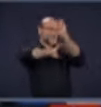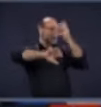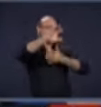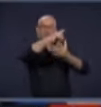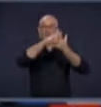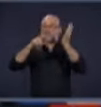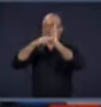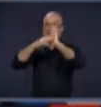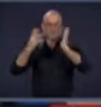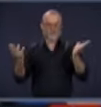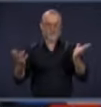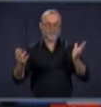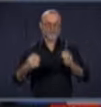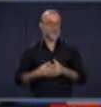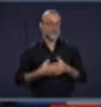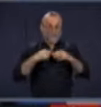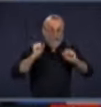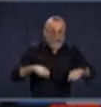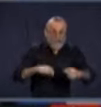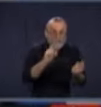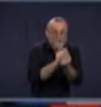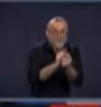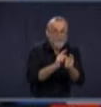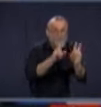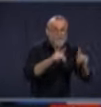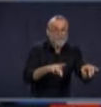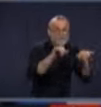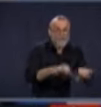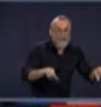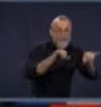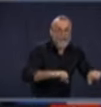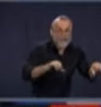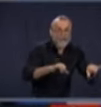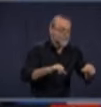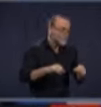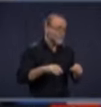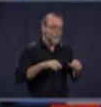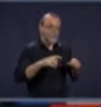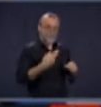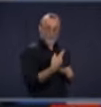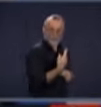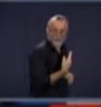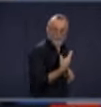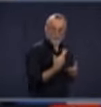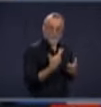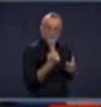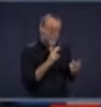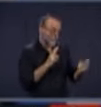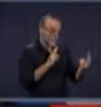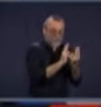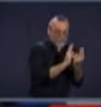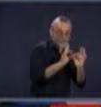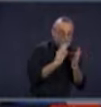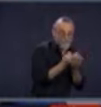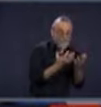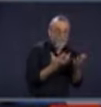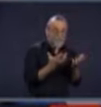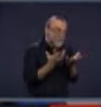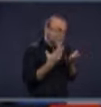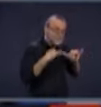peut être un peu source de confusion. Est-ce que je peux rencontrer toujours les mêmes personnes? Par exemple, deux ménages peuvent se